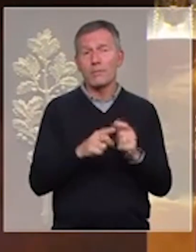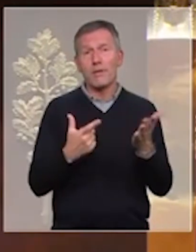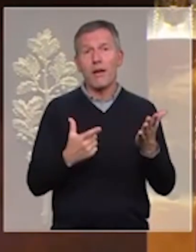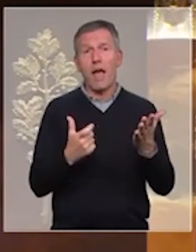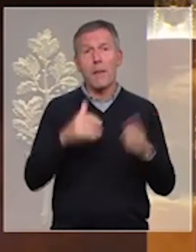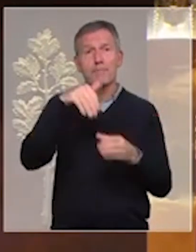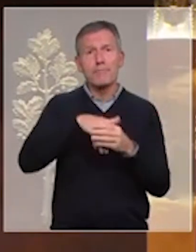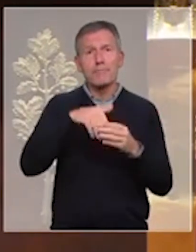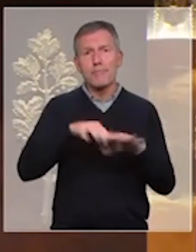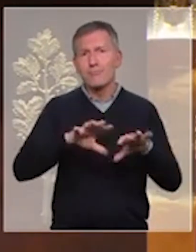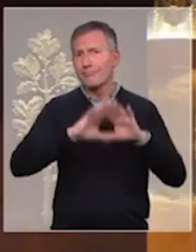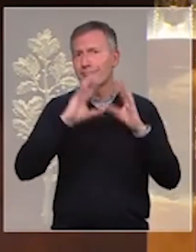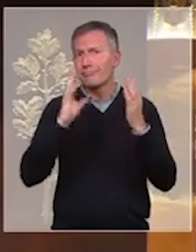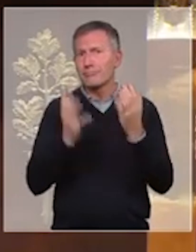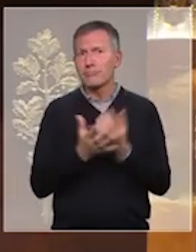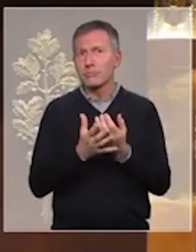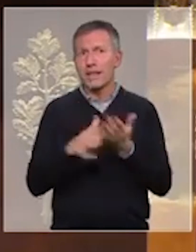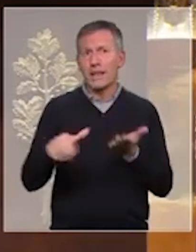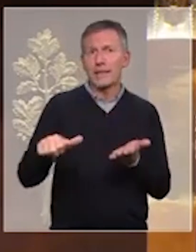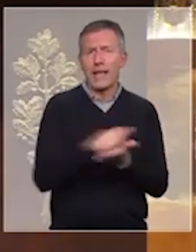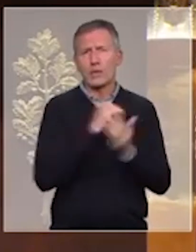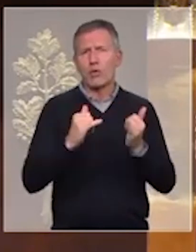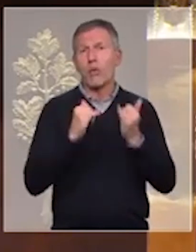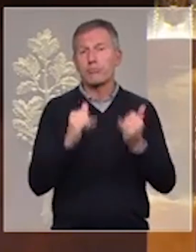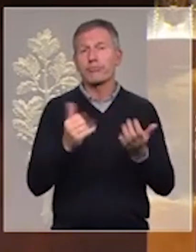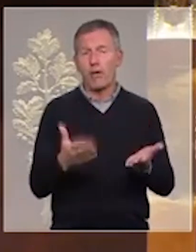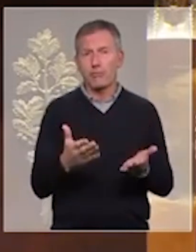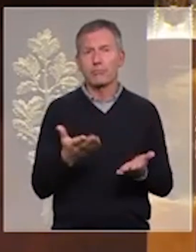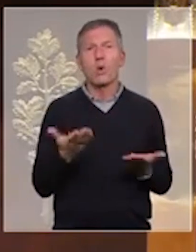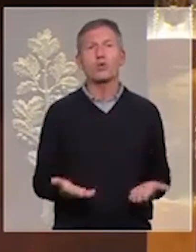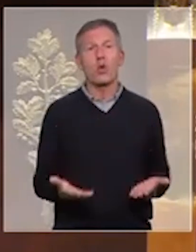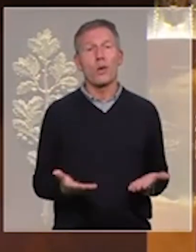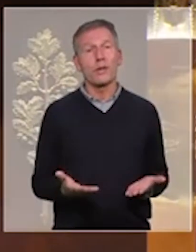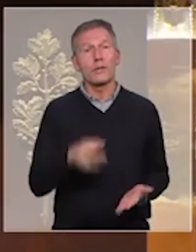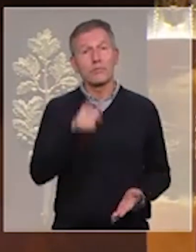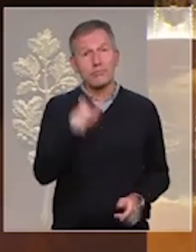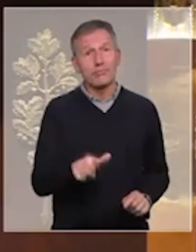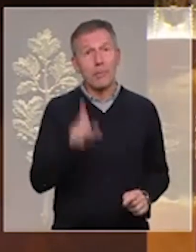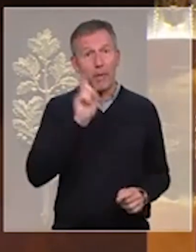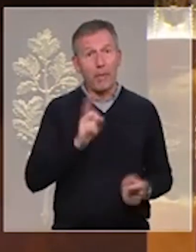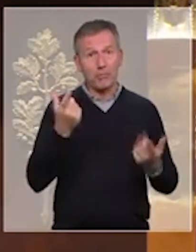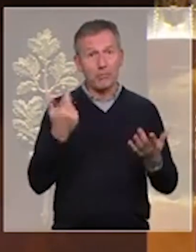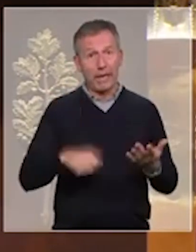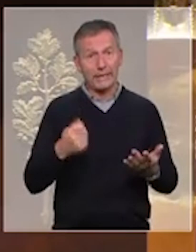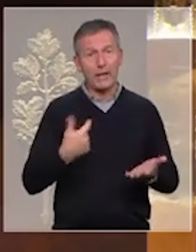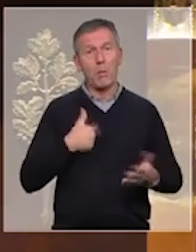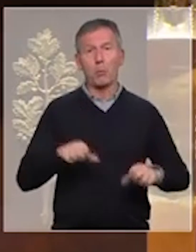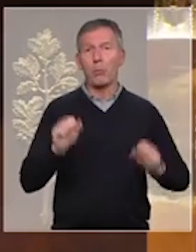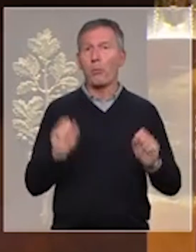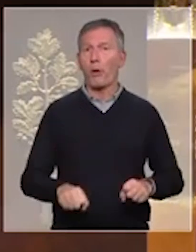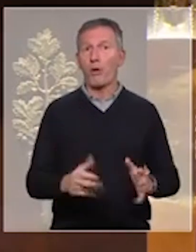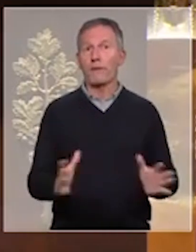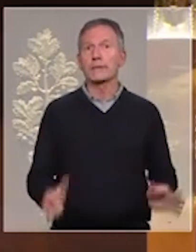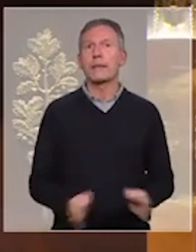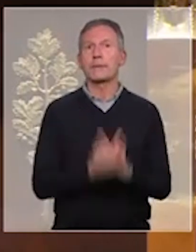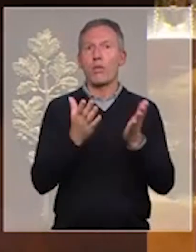armes de destruction massive. Aujourd'hui, chère Madame la Présidente, j'ai eu une possibilité